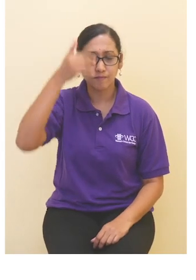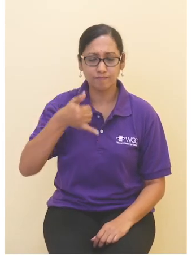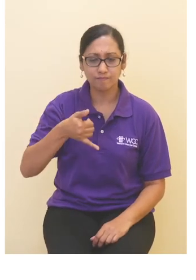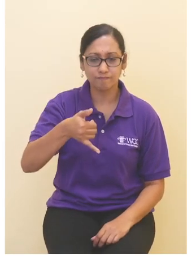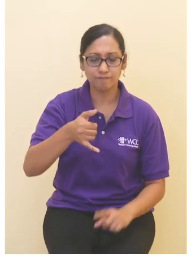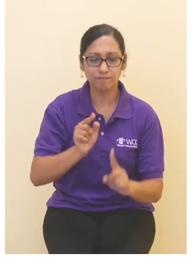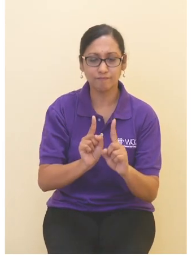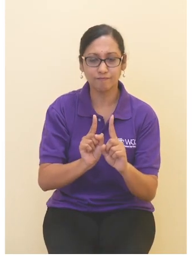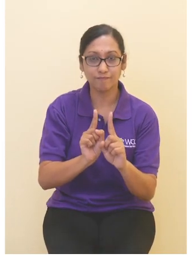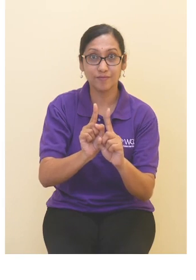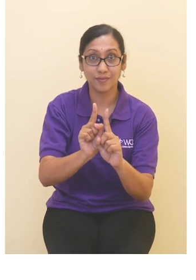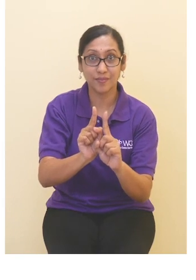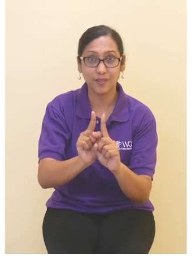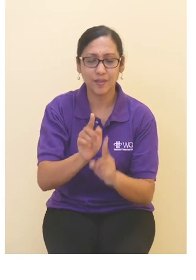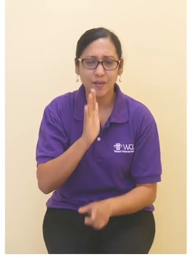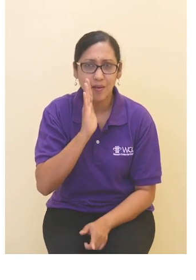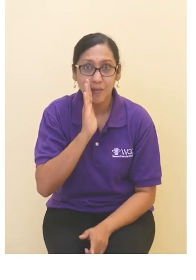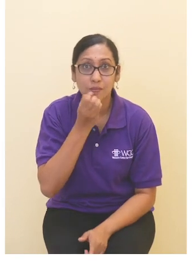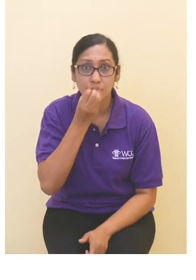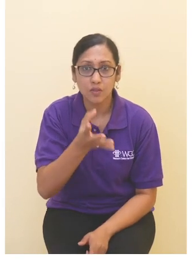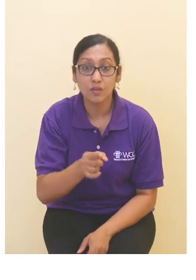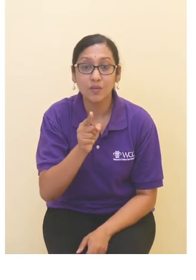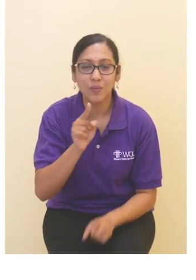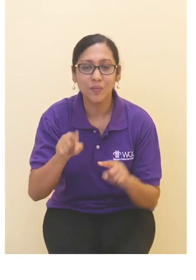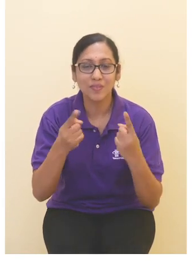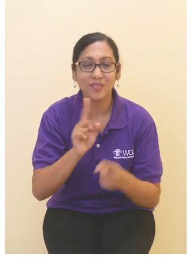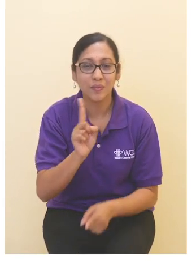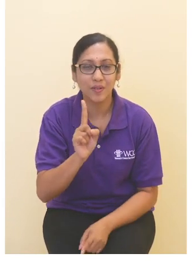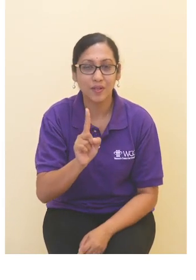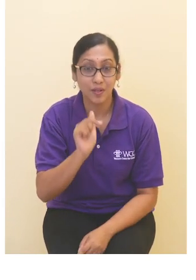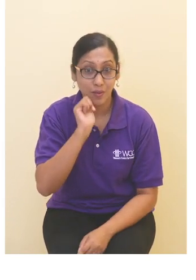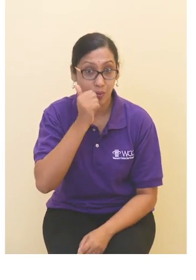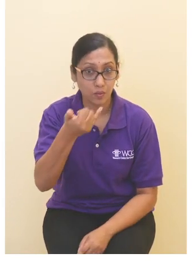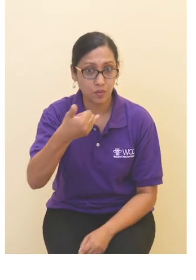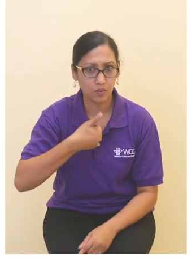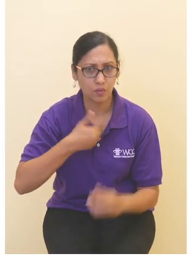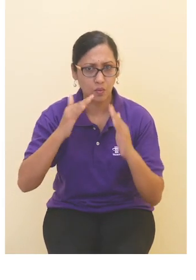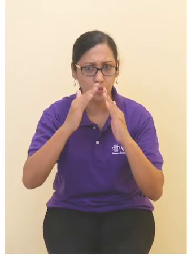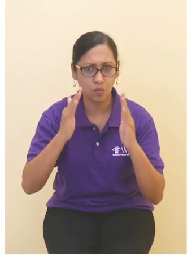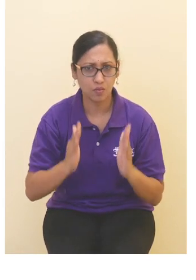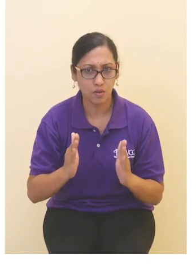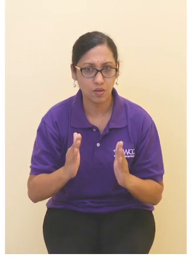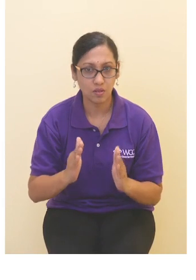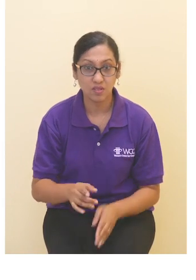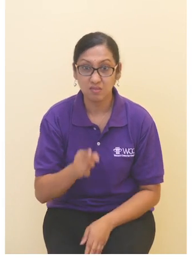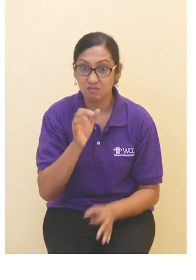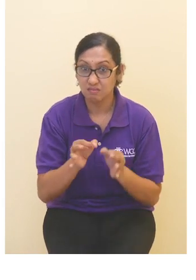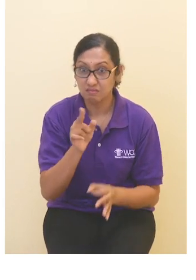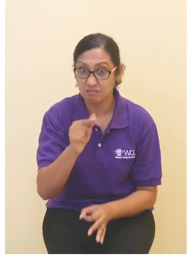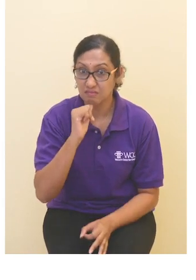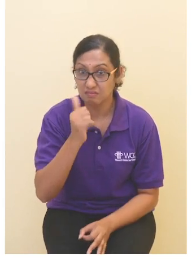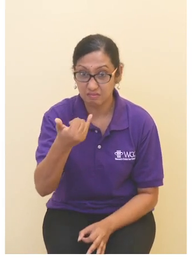Hakim berbisik kepada Yusri, Kau pergi mana hari ini? Baik kau datang rumah aku esok.